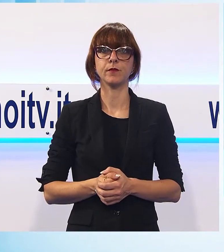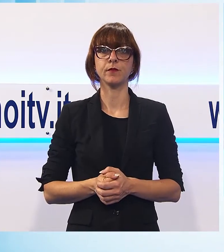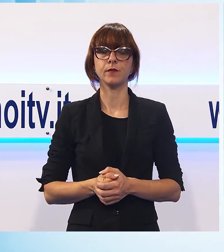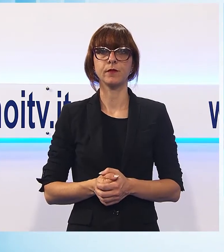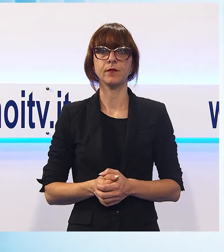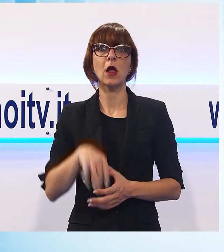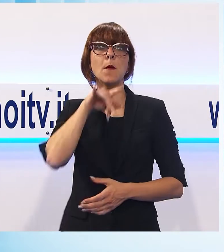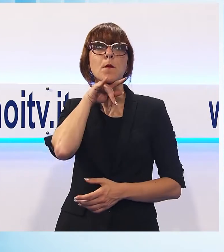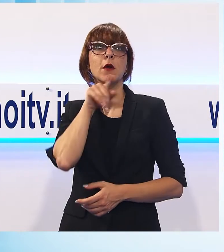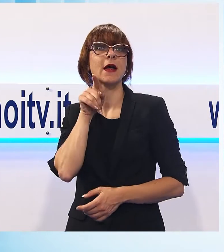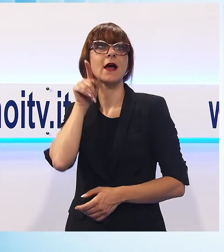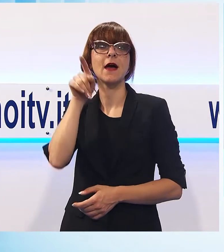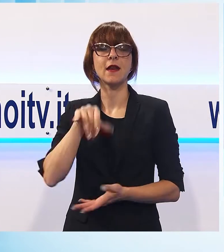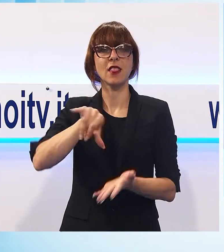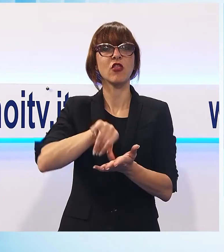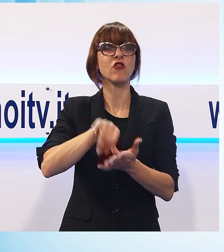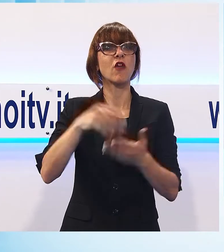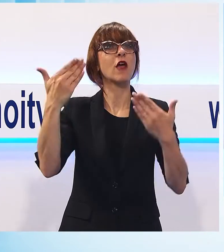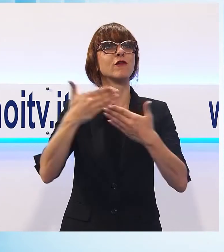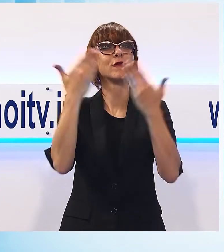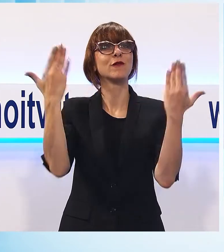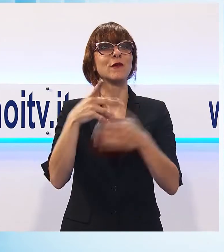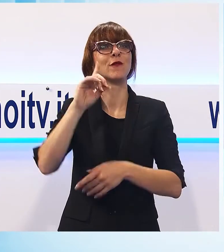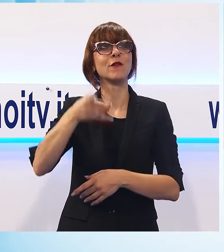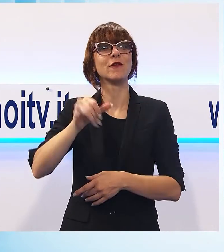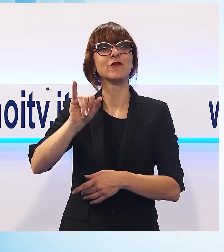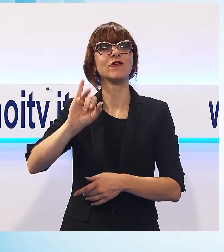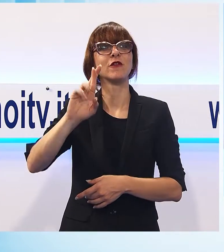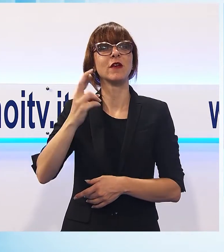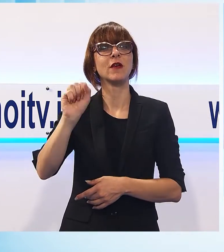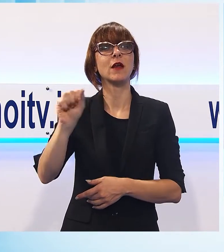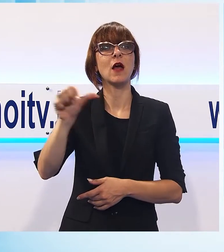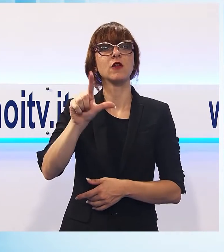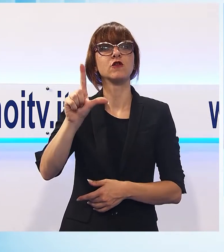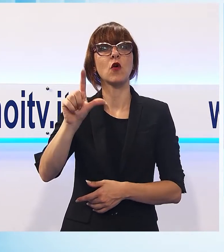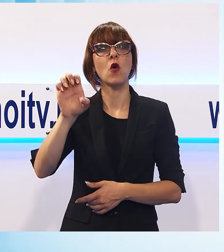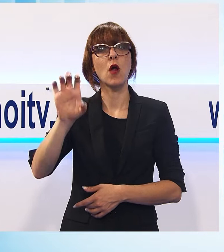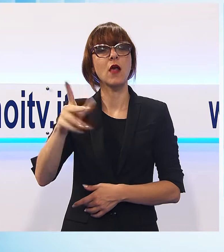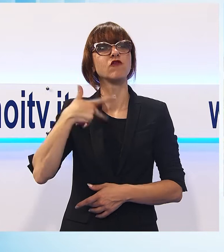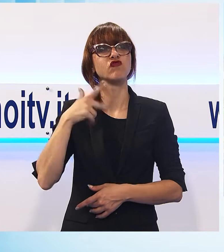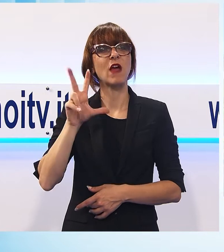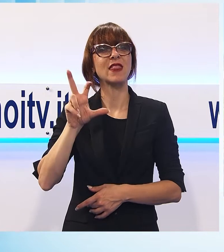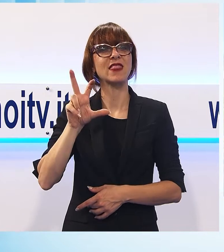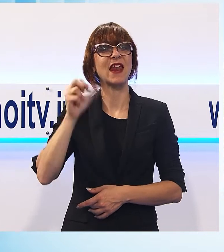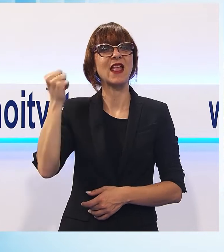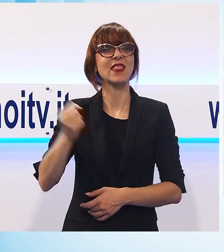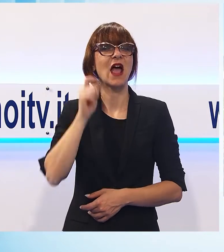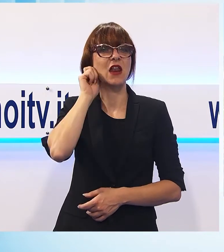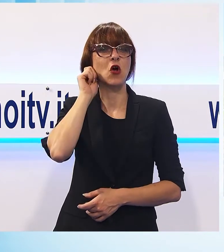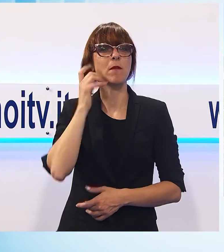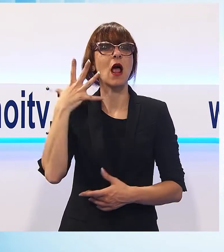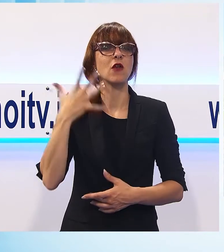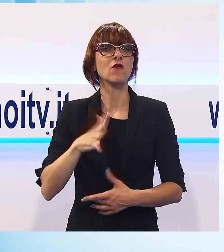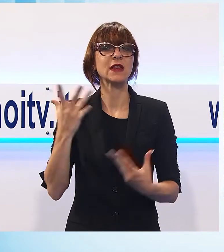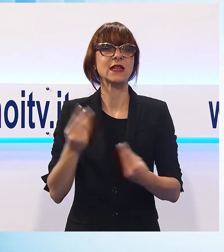A Porcari il centro diurno Girasole festeggia i 30 anni con i suoi anziani. Con